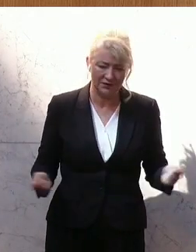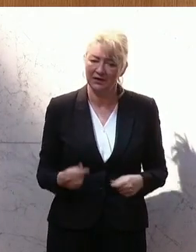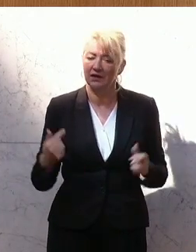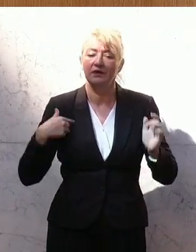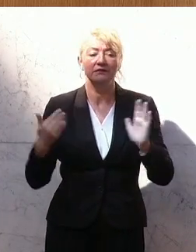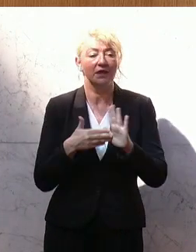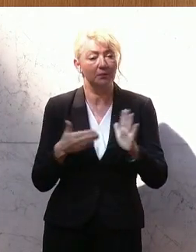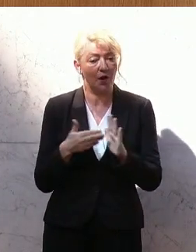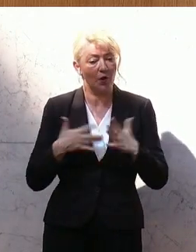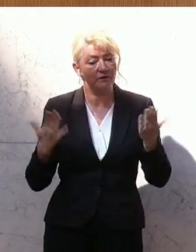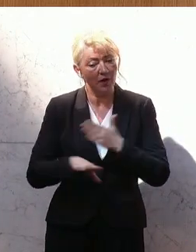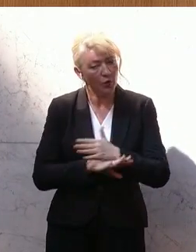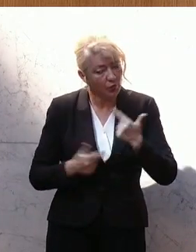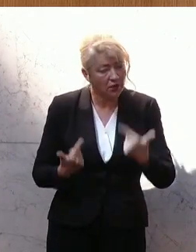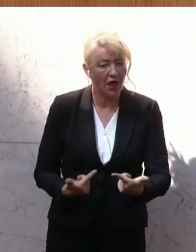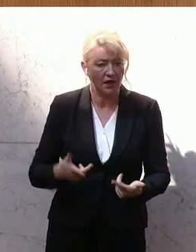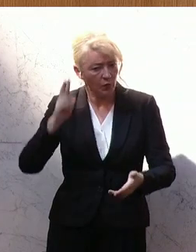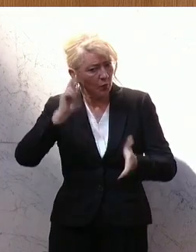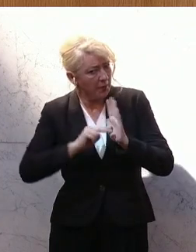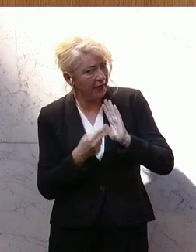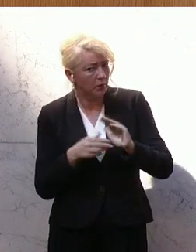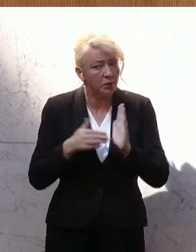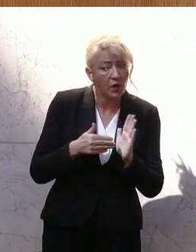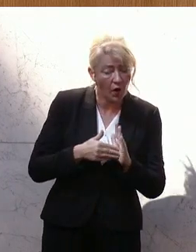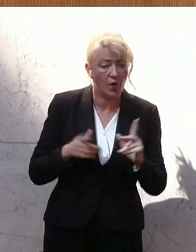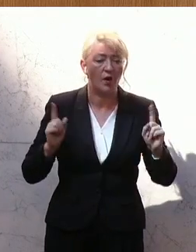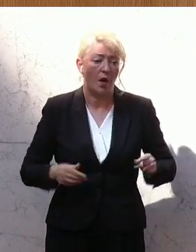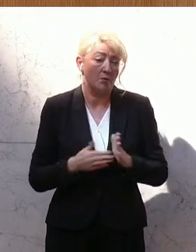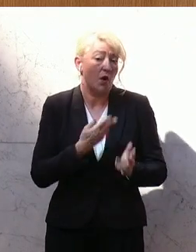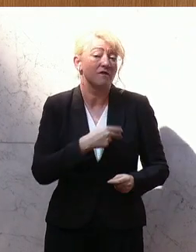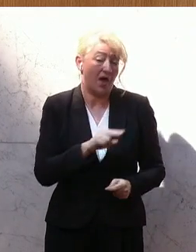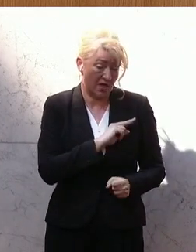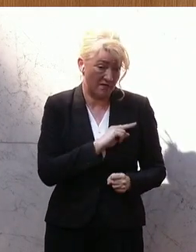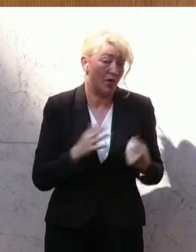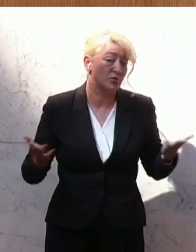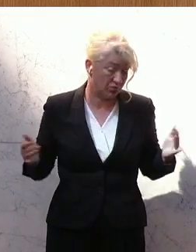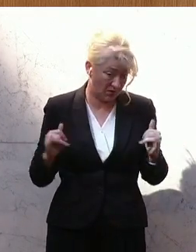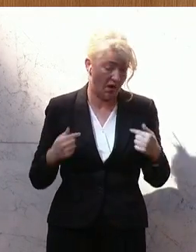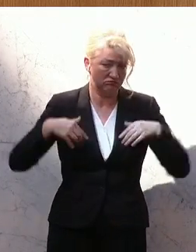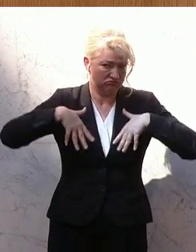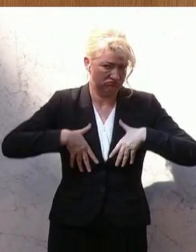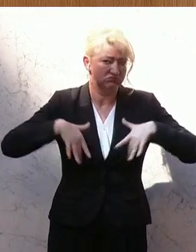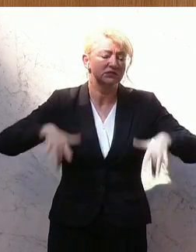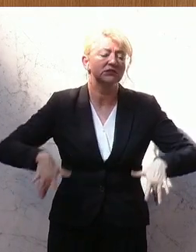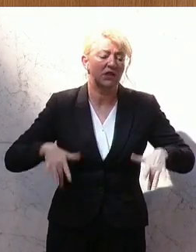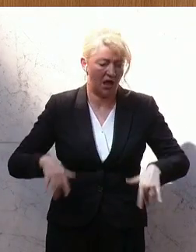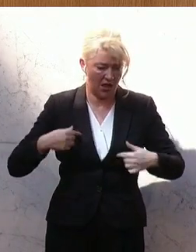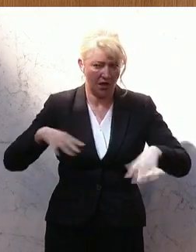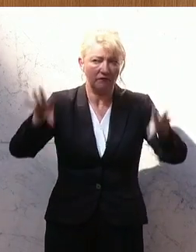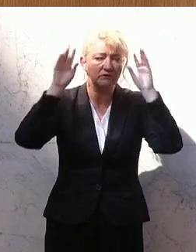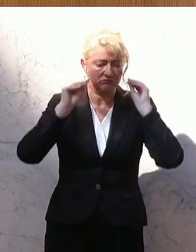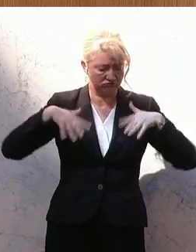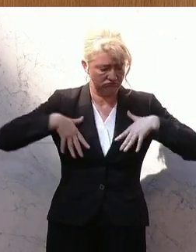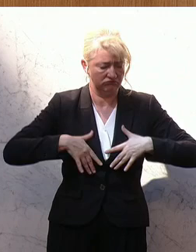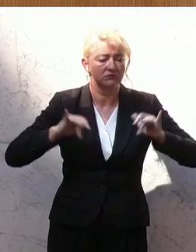Wir brauchen entsprechende Grundlagen und Überlegungen. Und es braucht auch Verantwortung, die ich sehr wohl in mir trage und die ich sehr wohl wahrnehme.